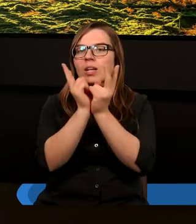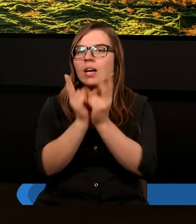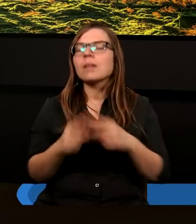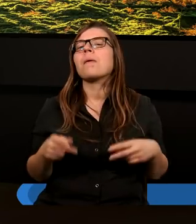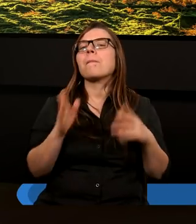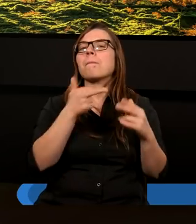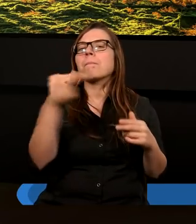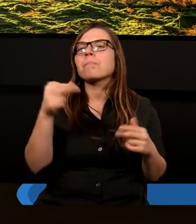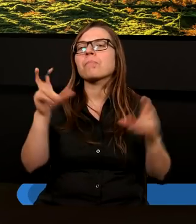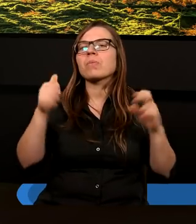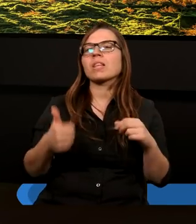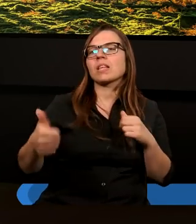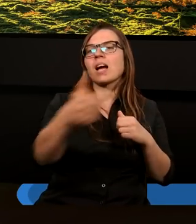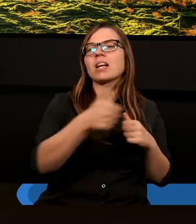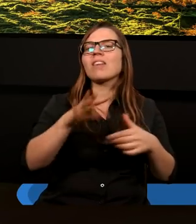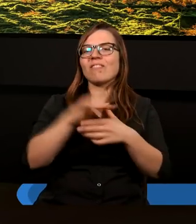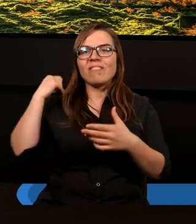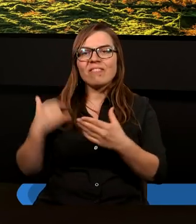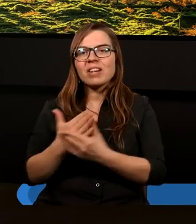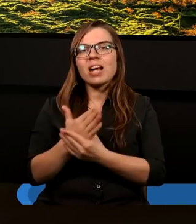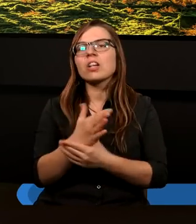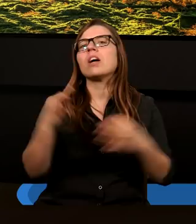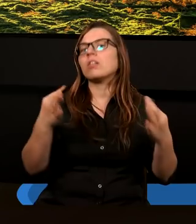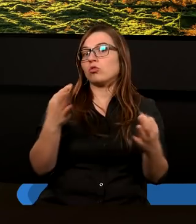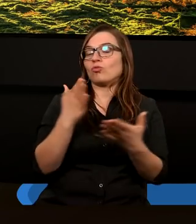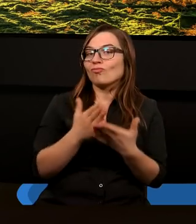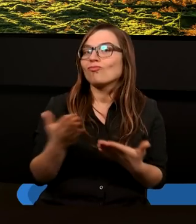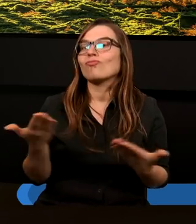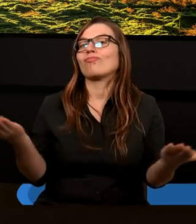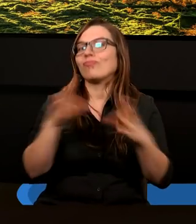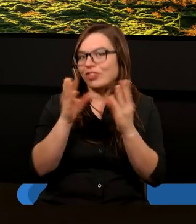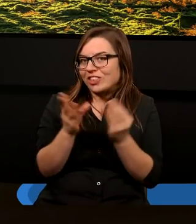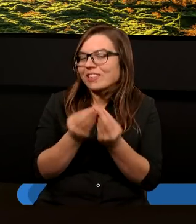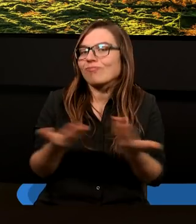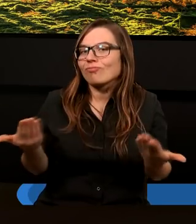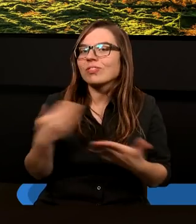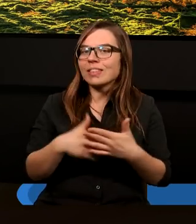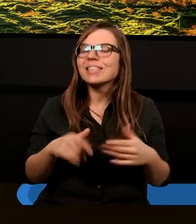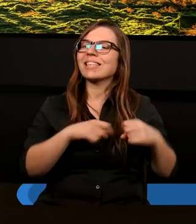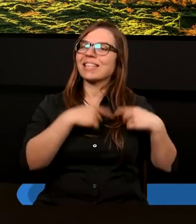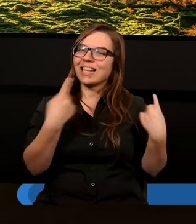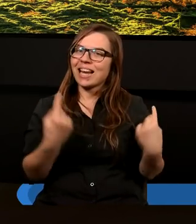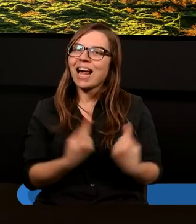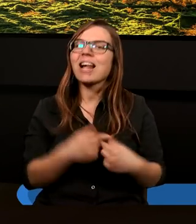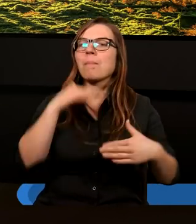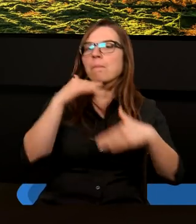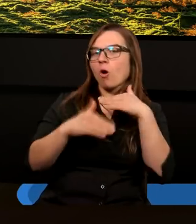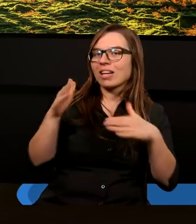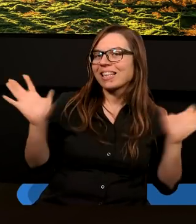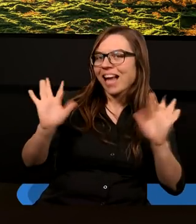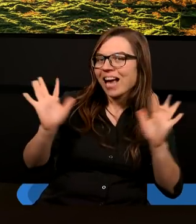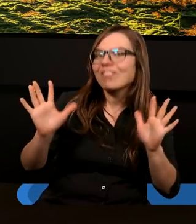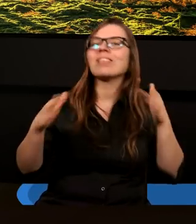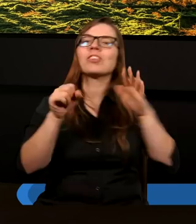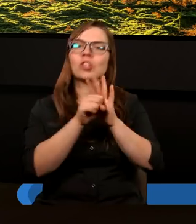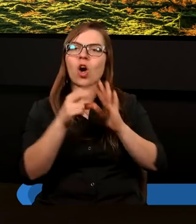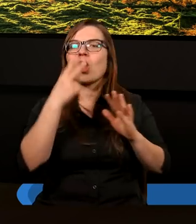poświęcone tematowi jedność w wierze, a dzisiaj to już wszystko od nas serdecznie pozdrawiamy i